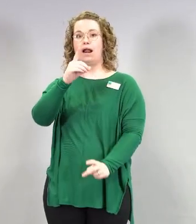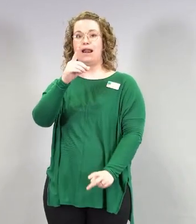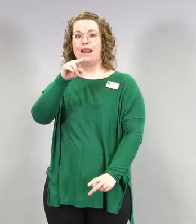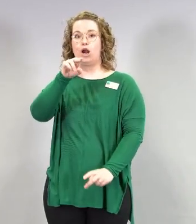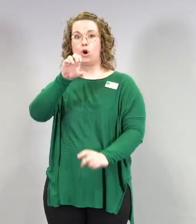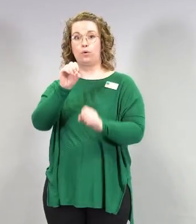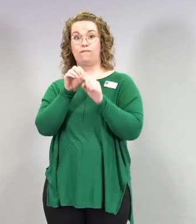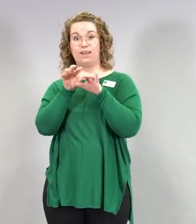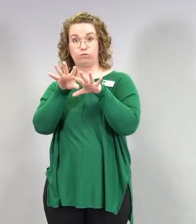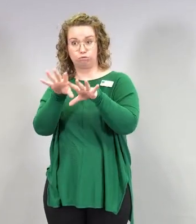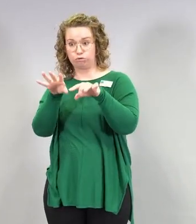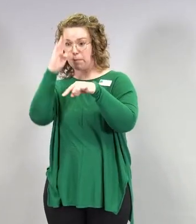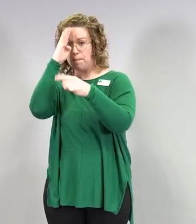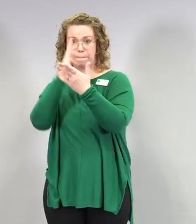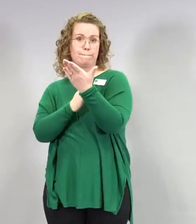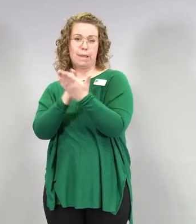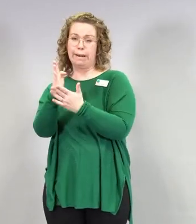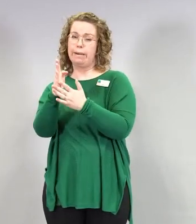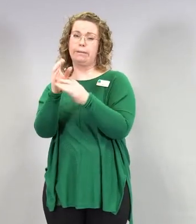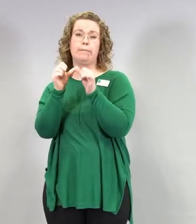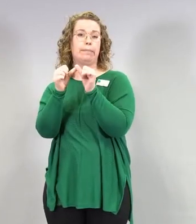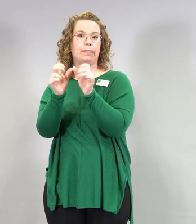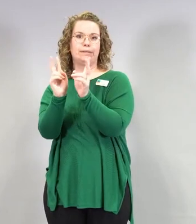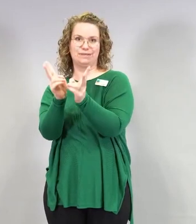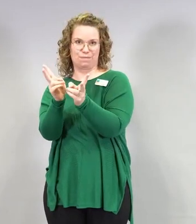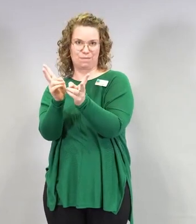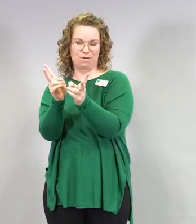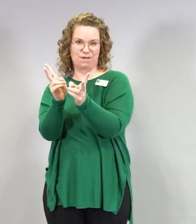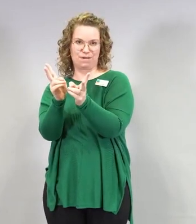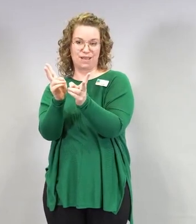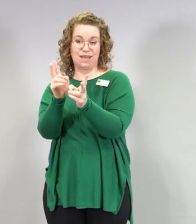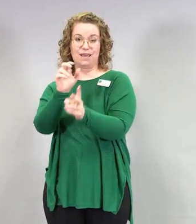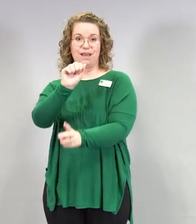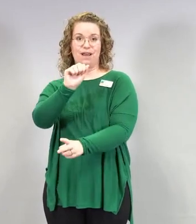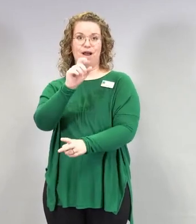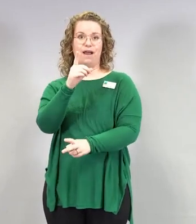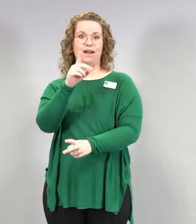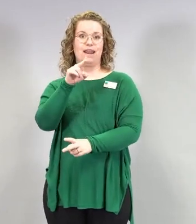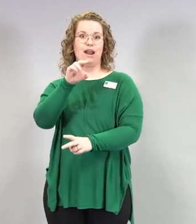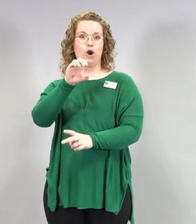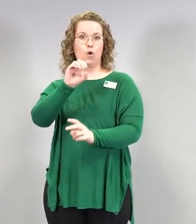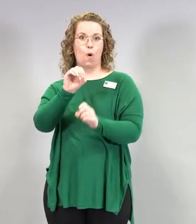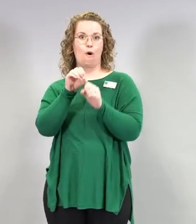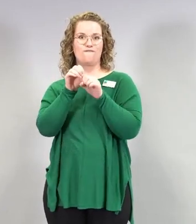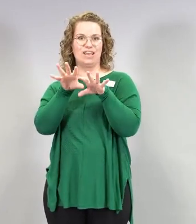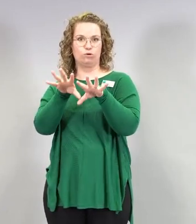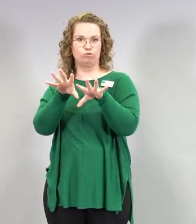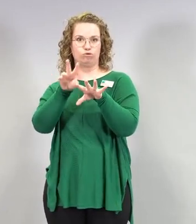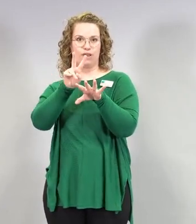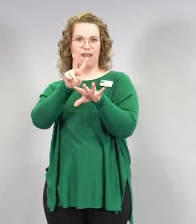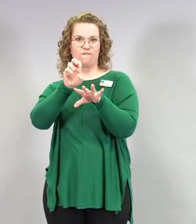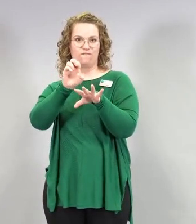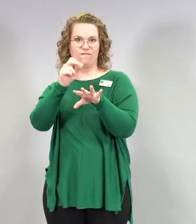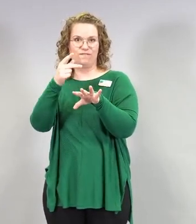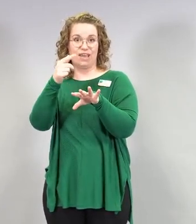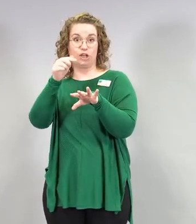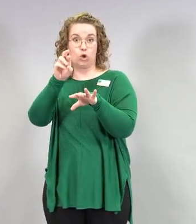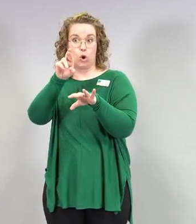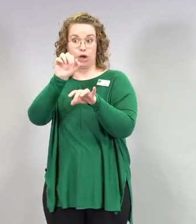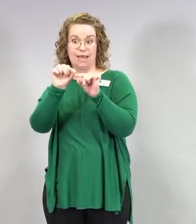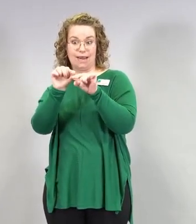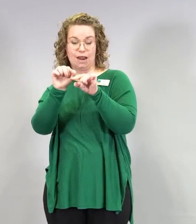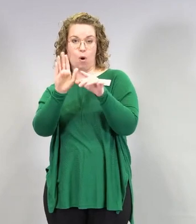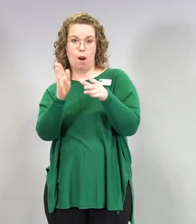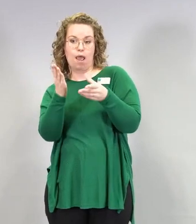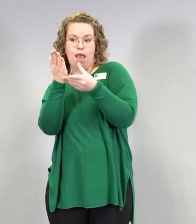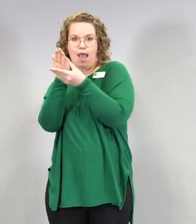periaate. Eli siinä se adenovirusvektorin liitetty perimänpätkä,